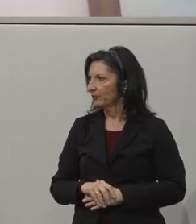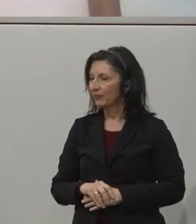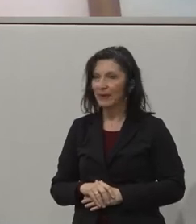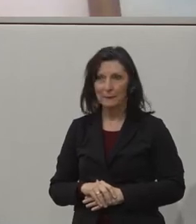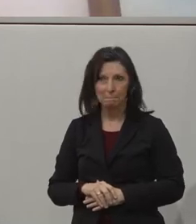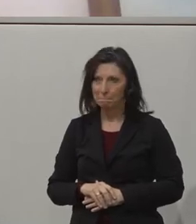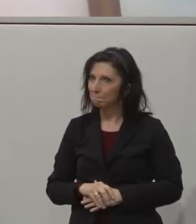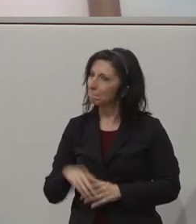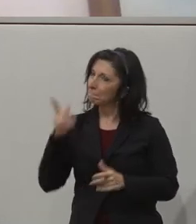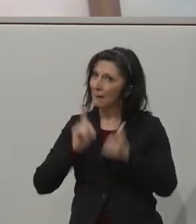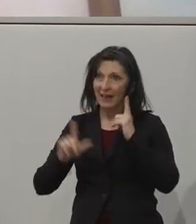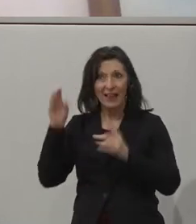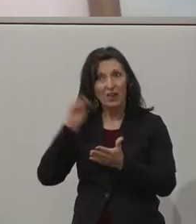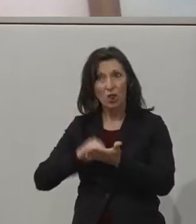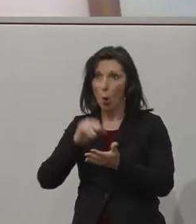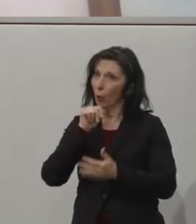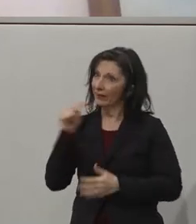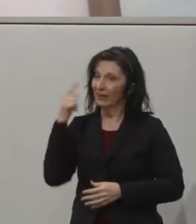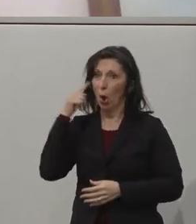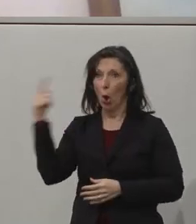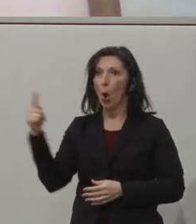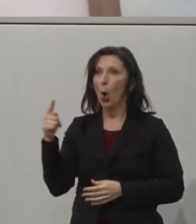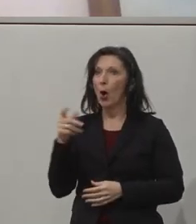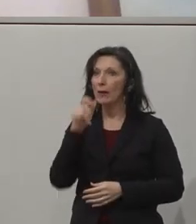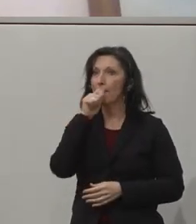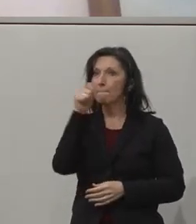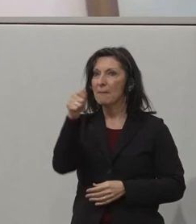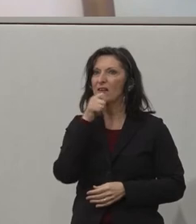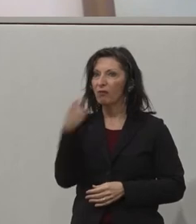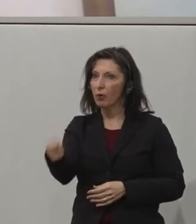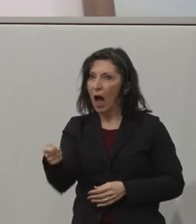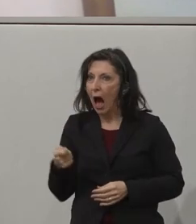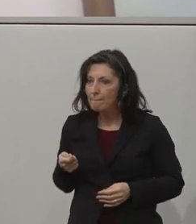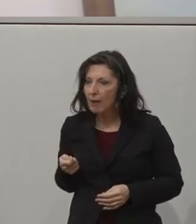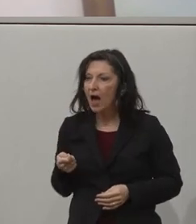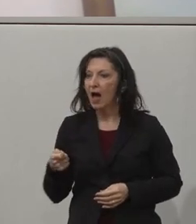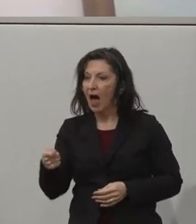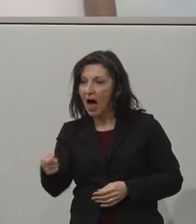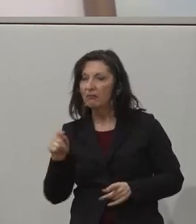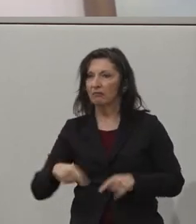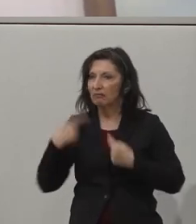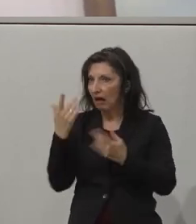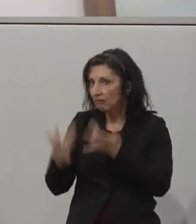Wir hören Sie leider immer noch nicht. Vielleicht stecken Sie das Mikro kurz aus und dann wieder ein. Dann sollte es vielleicht funktionieren.